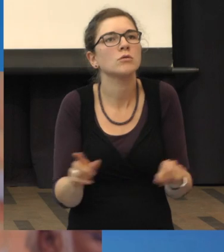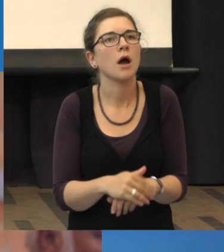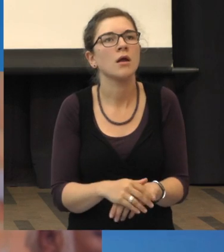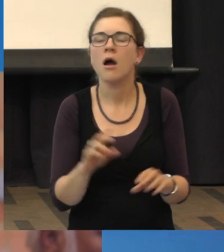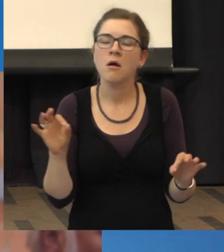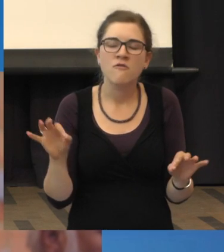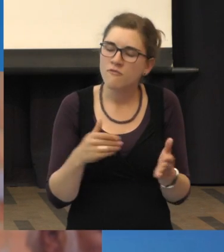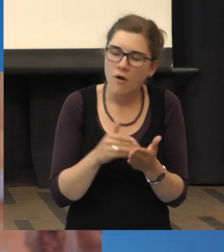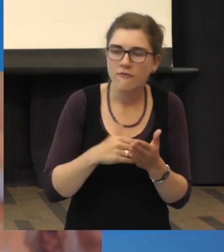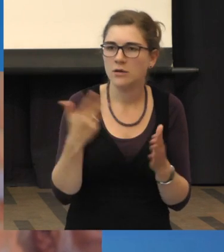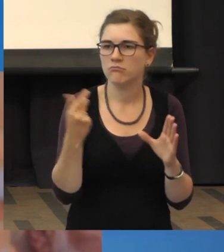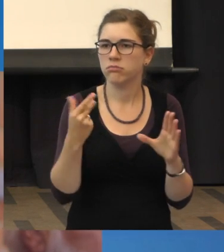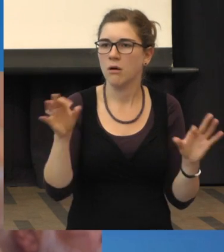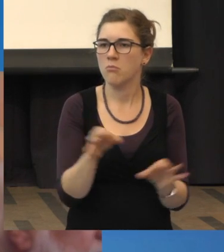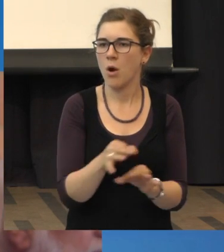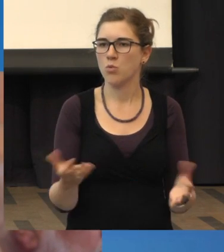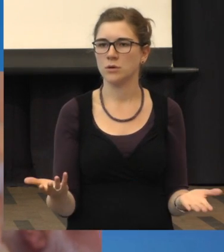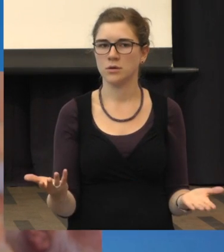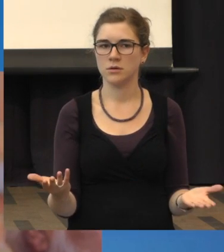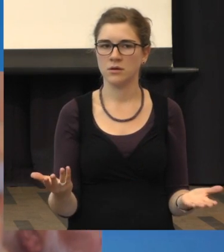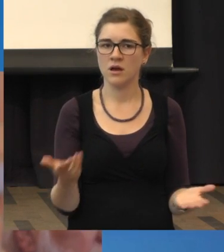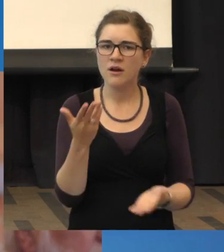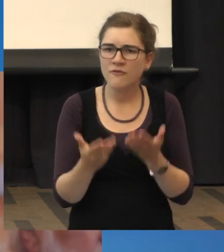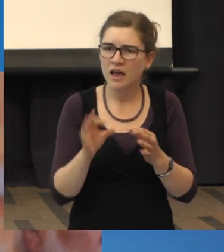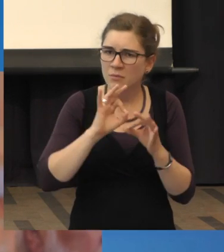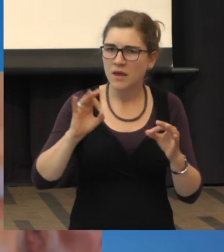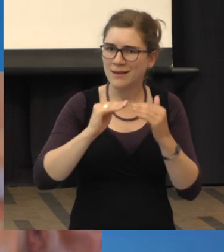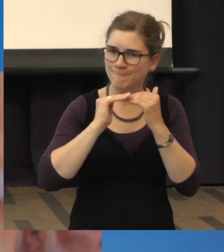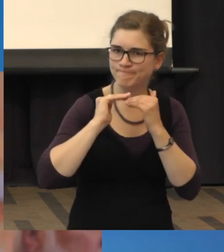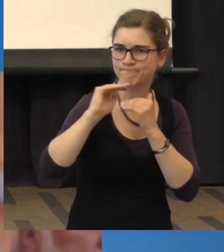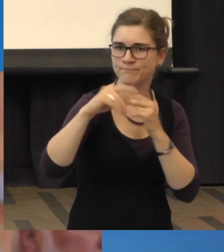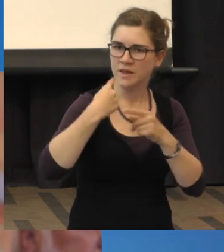Ist es denn nicht besser, aus Vorsorgegründen, wenn man konstant spritzt?